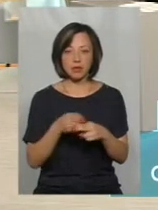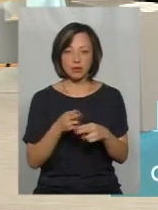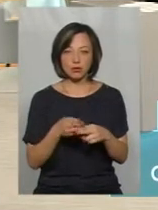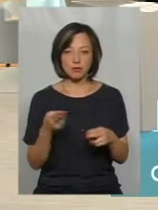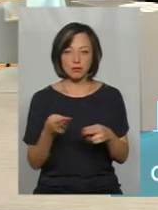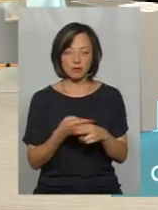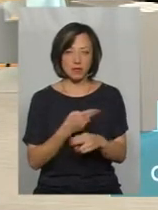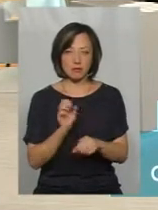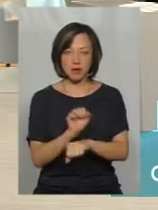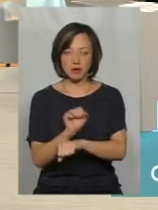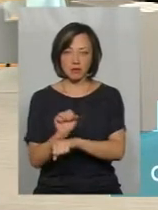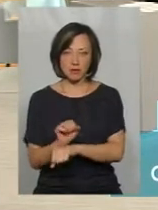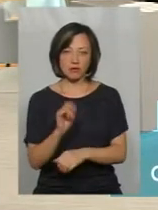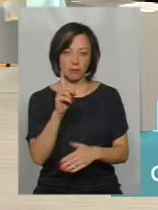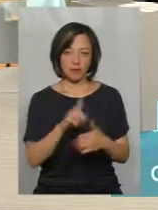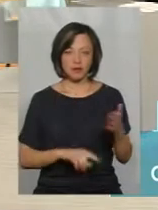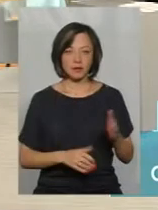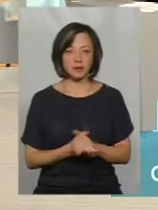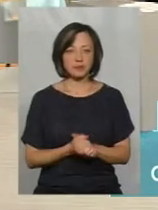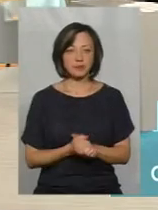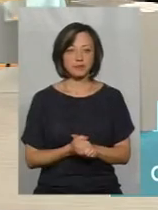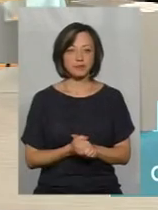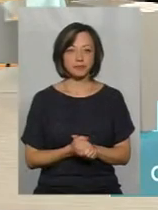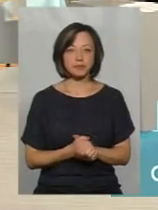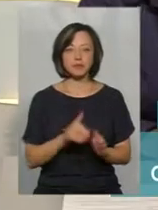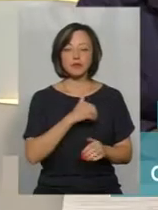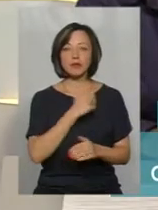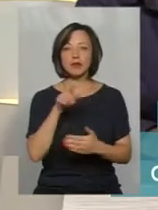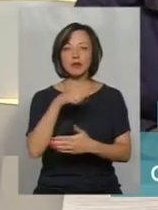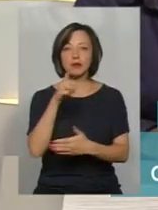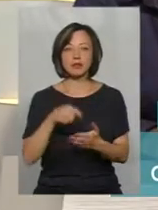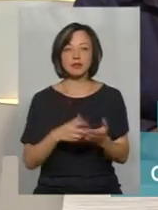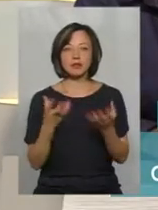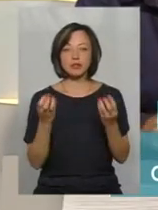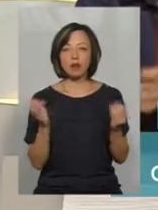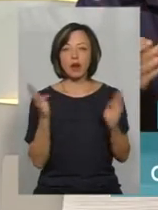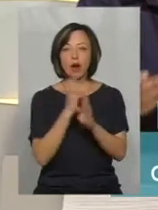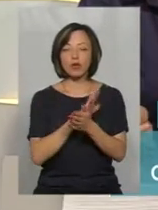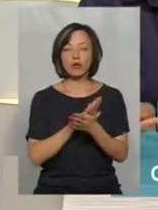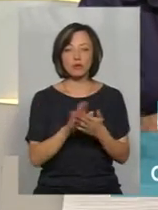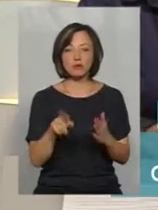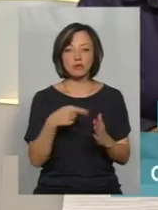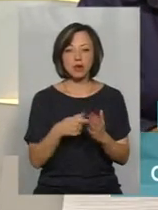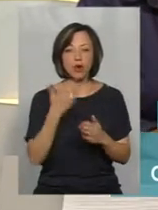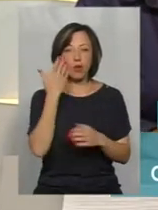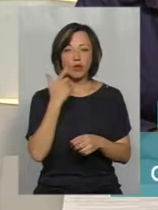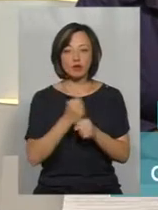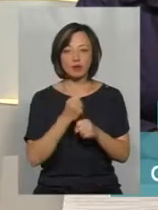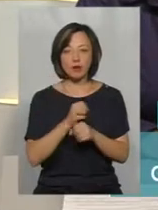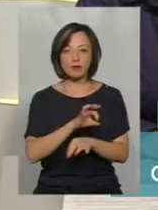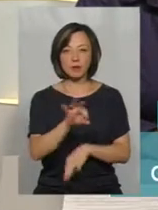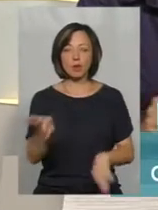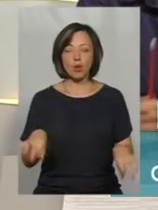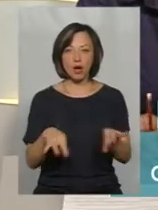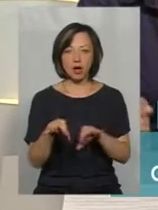безперебійно і впевнено. Після цього хочу задати також і екологічне питання. Коли розроблявся проєкт,